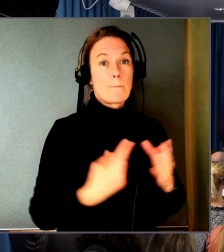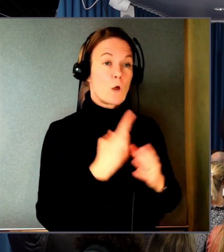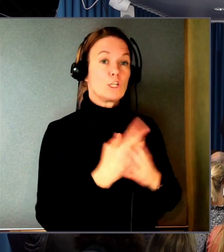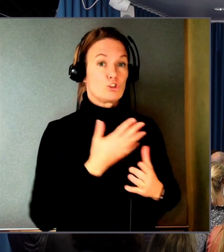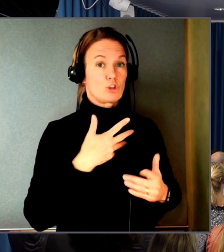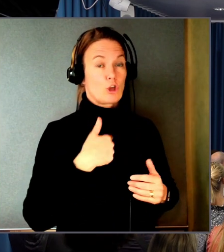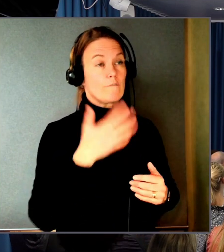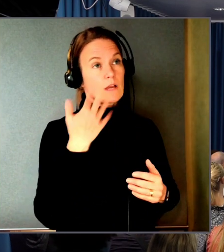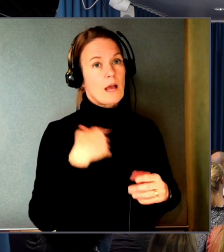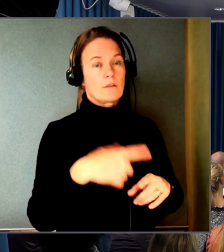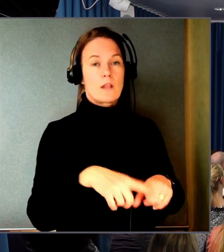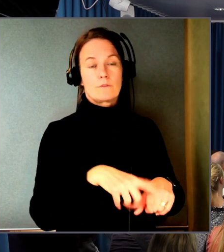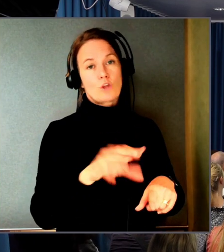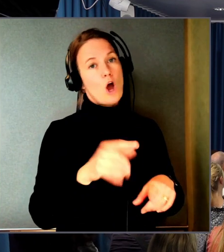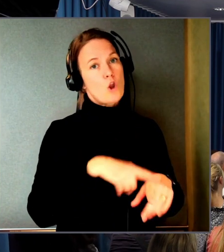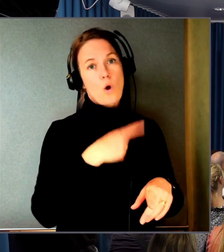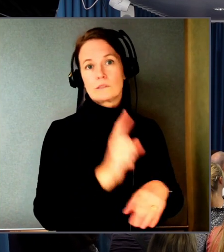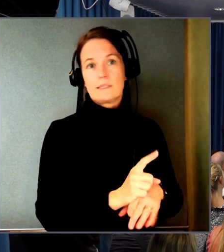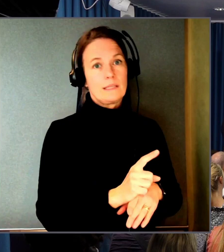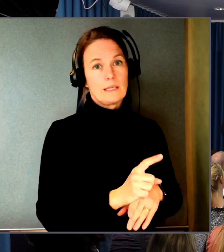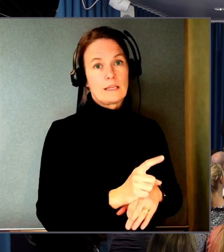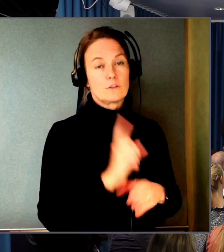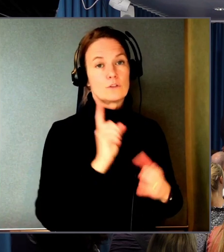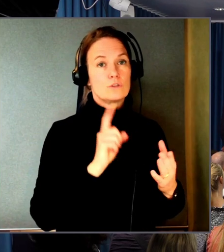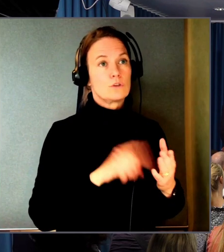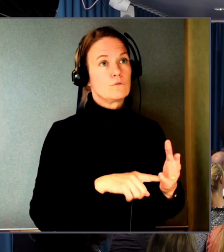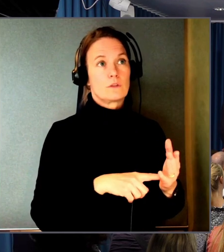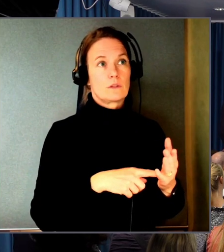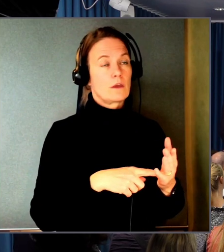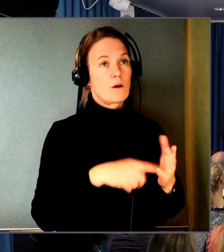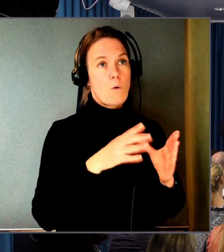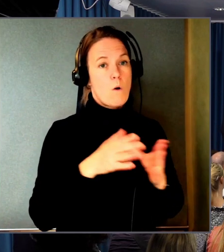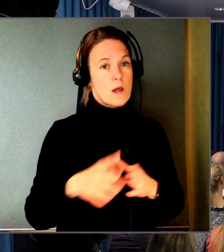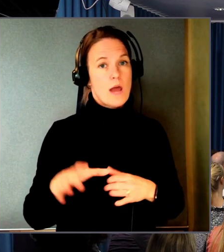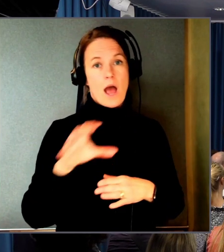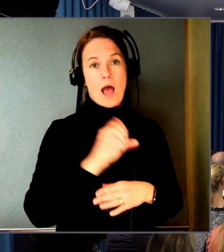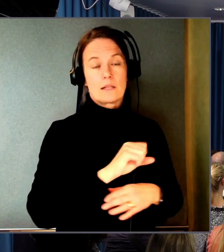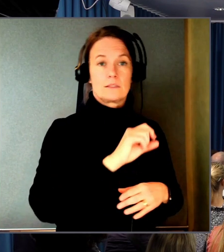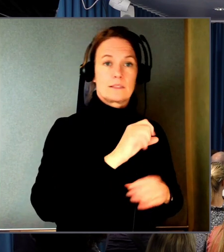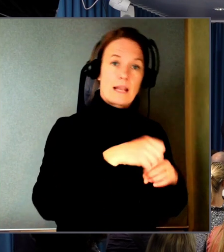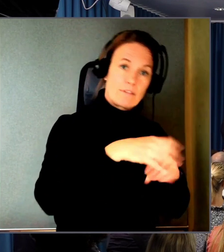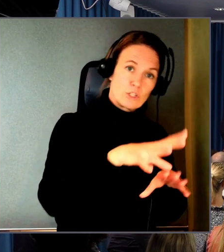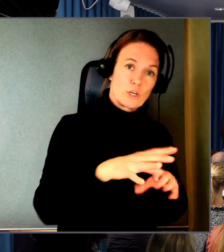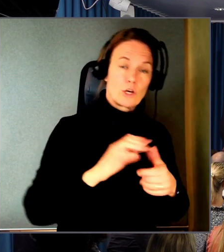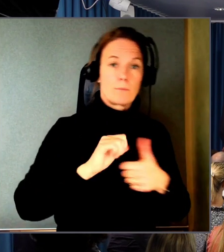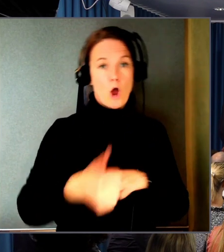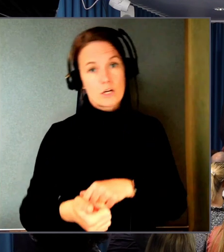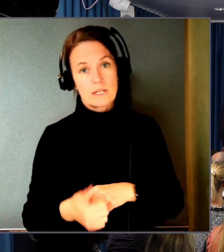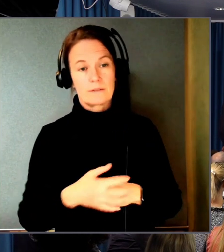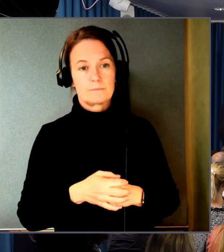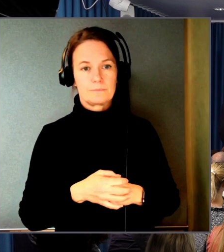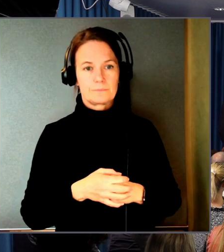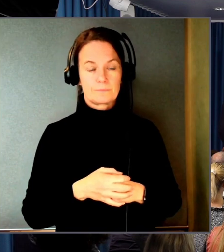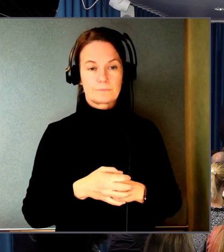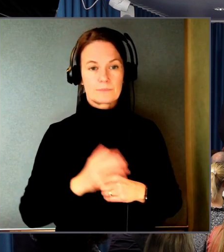vara långa löpcykler där för att få på plats alla krav mot leverantörer och partners. Jag tänkte fylla i. Den frågan har vi